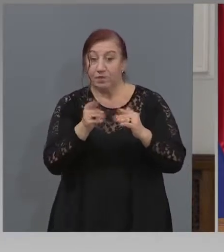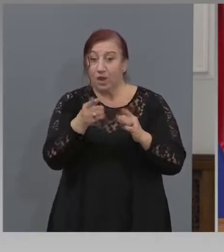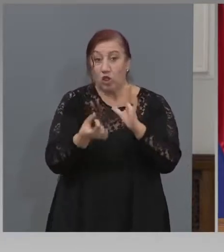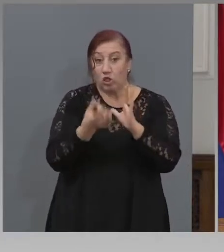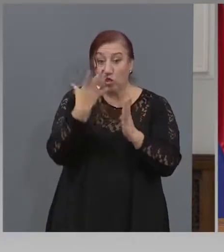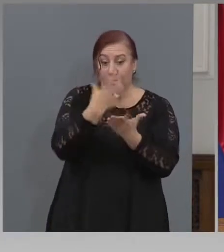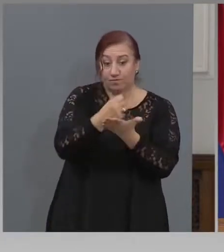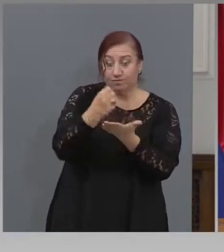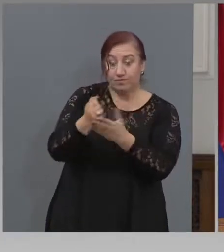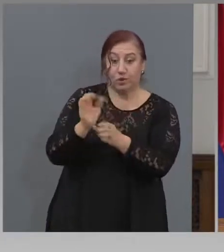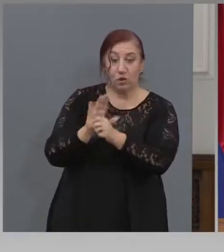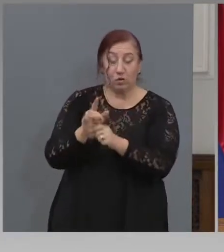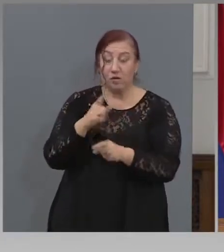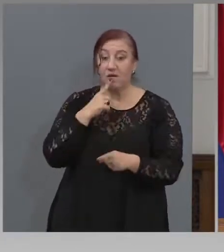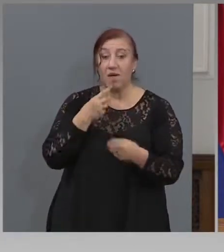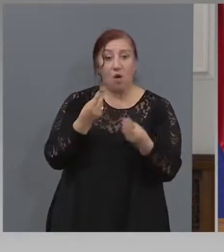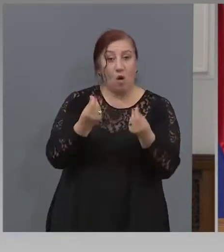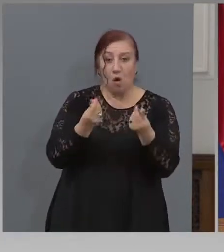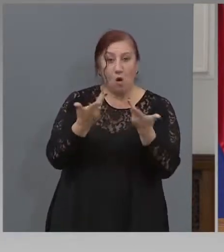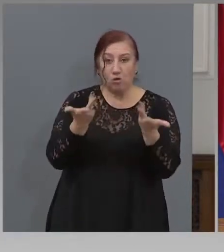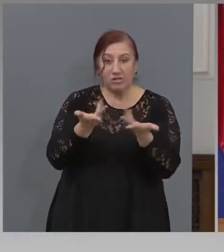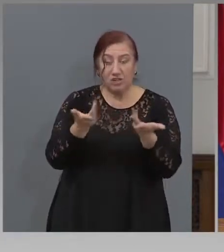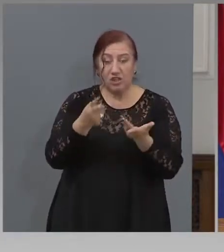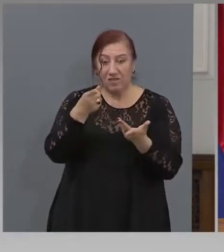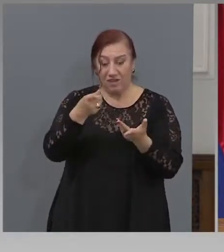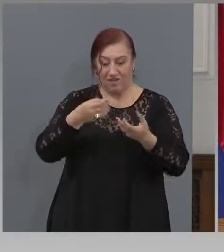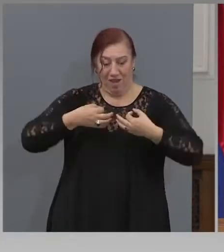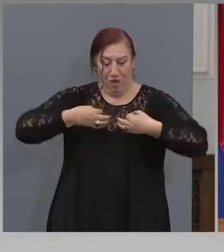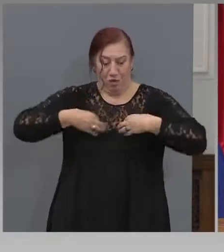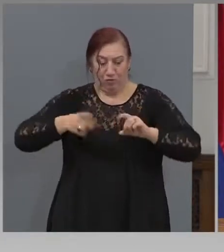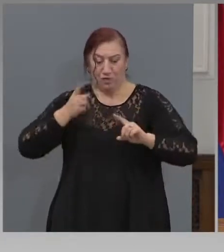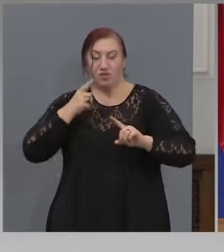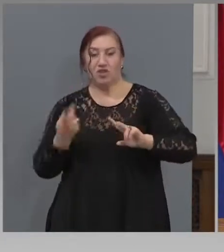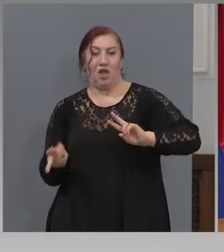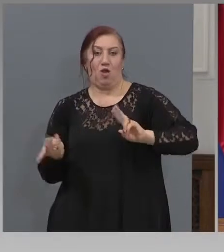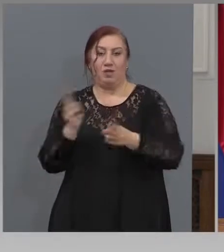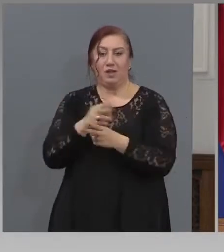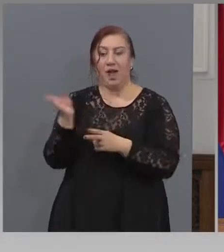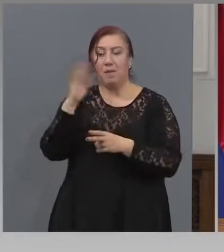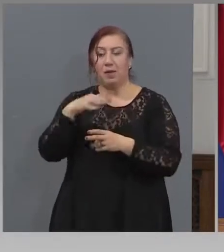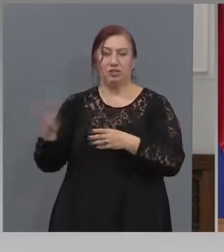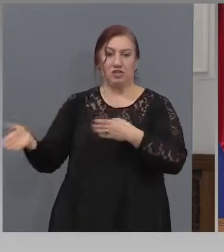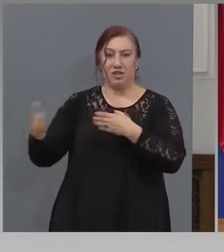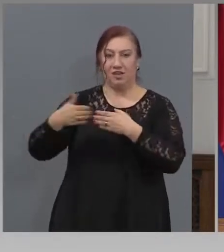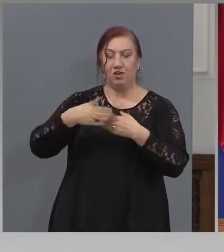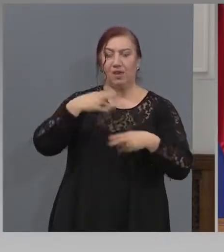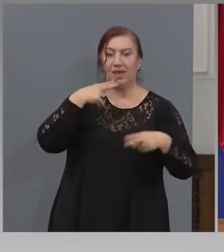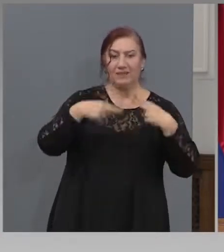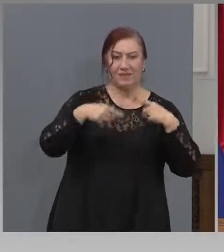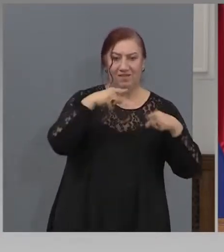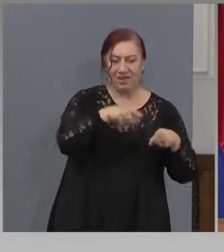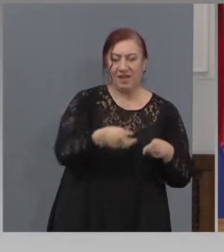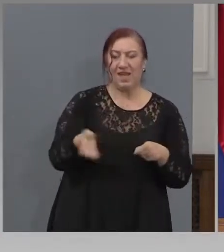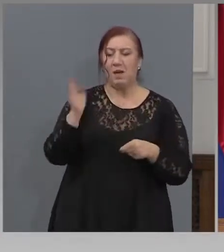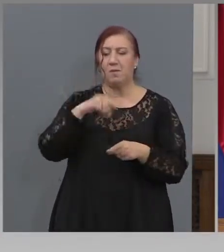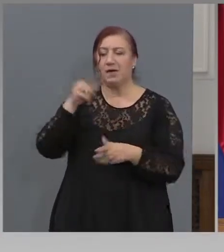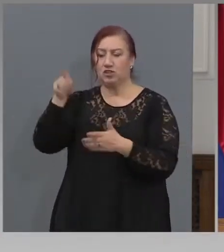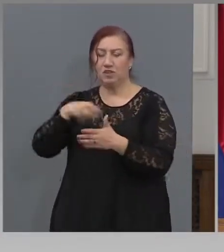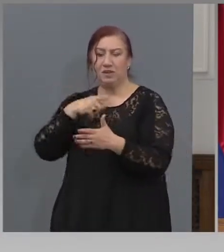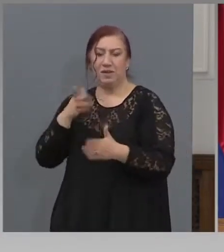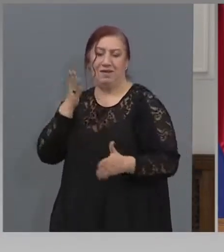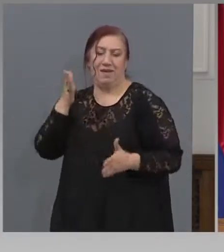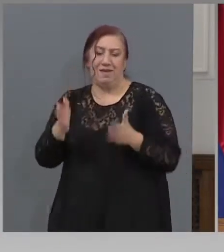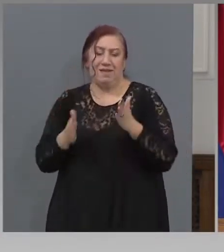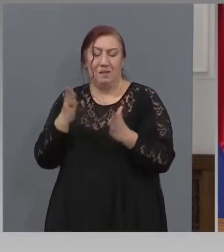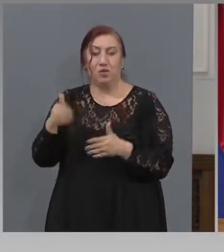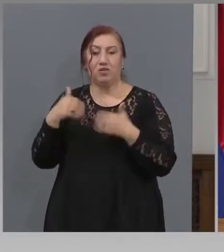освобождаване ще го отмените? И за заведенията, и за спорта, и за разходките, защото